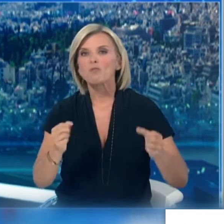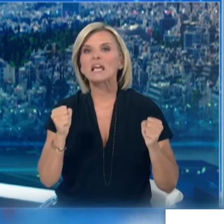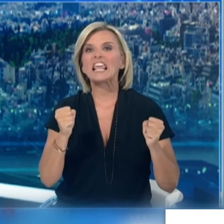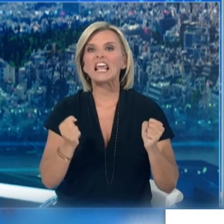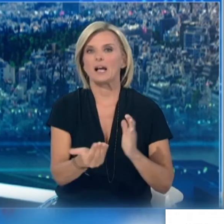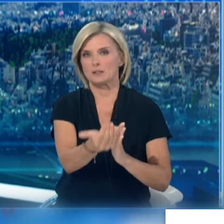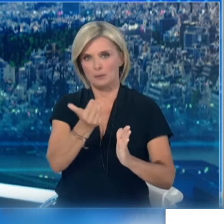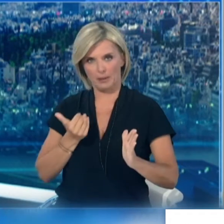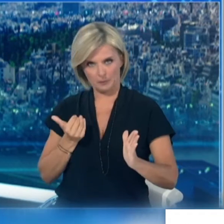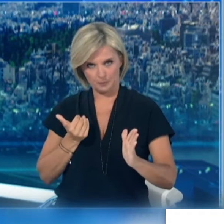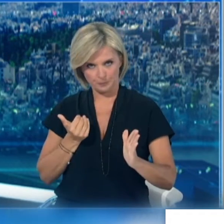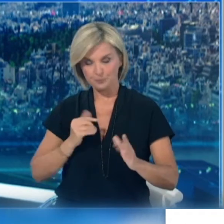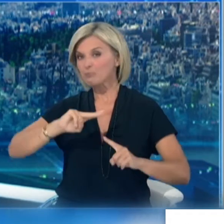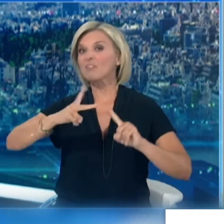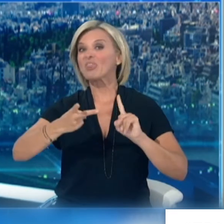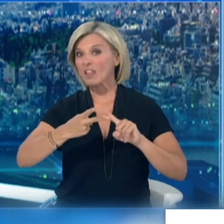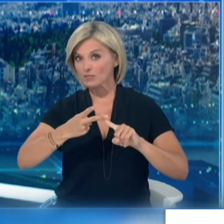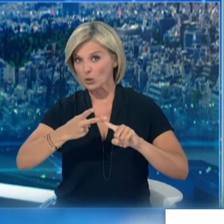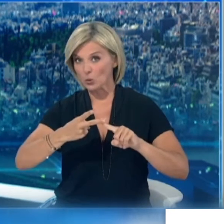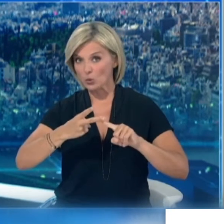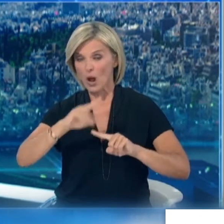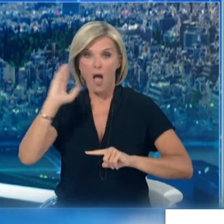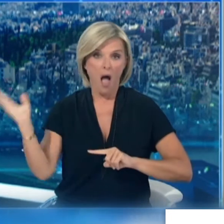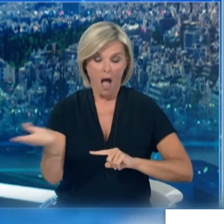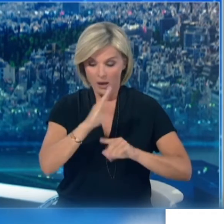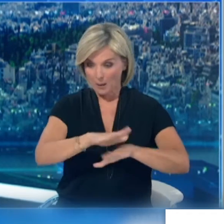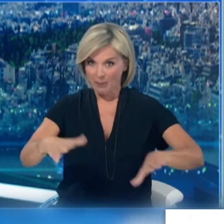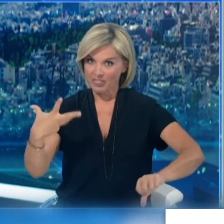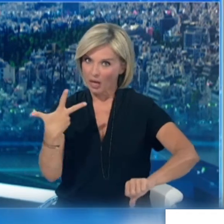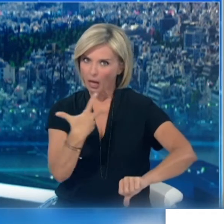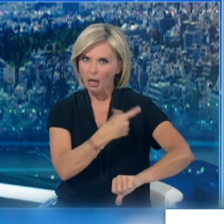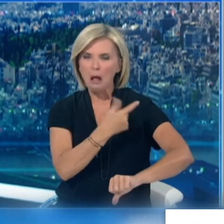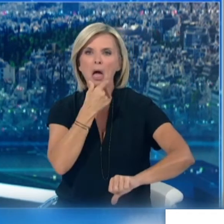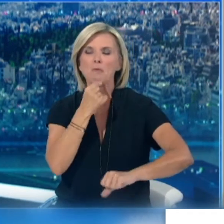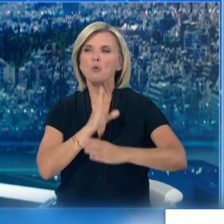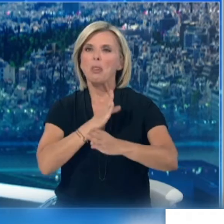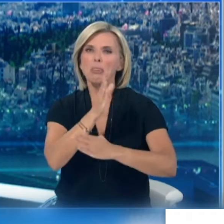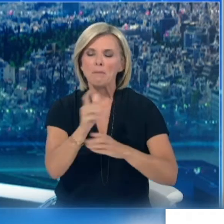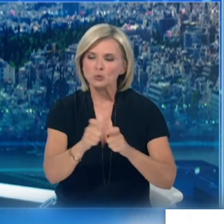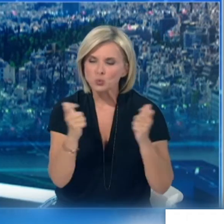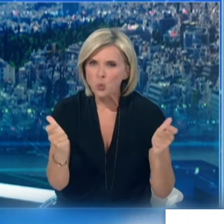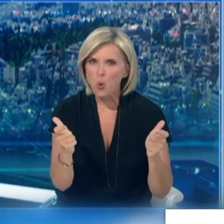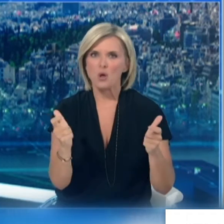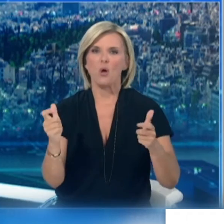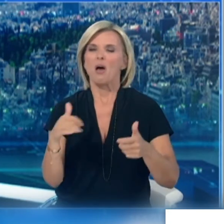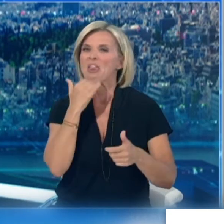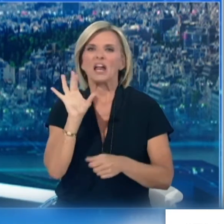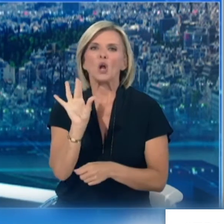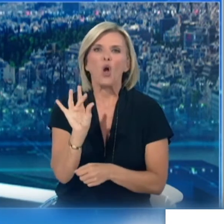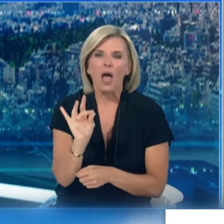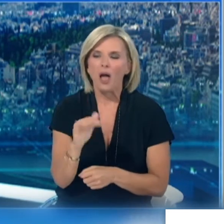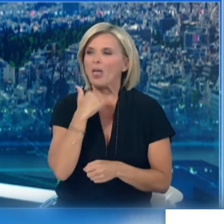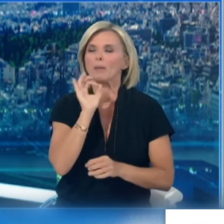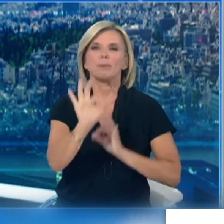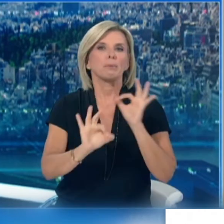διαζώσης εκπαιδευτικής διαδικασίας αλλά και των κοινωνικών δραστηριοτήτων των παιδιών τρίτον την